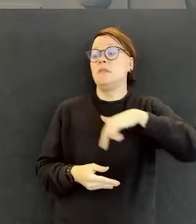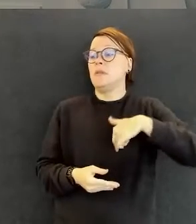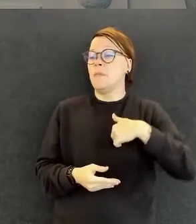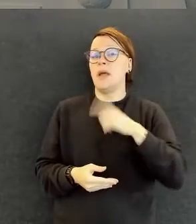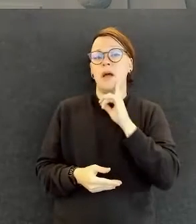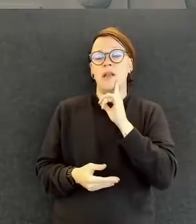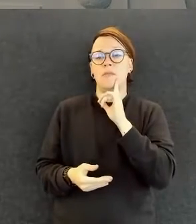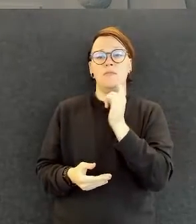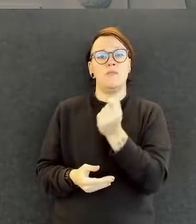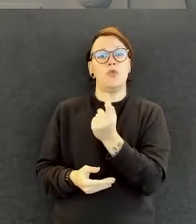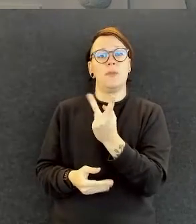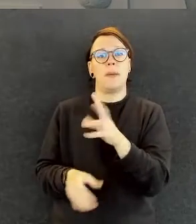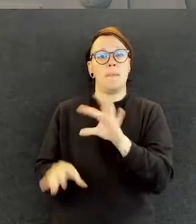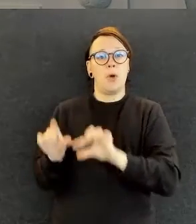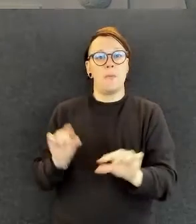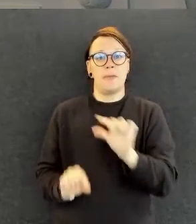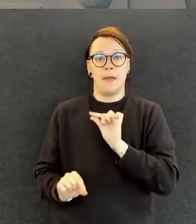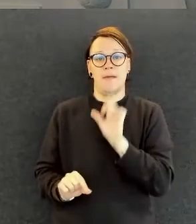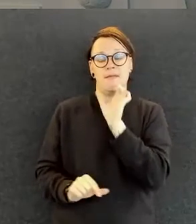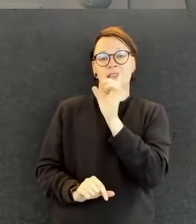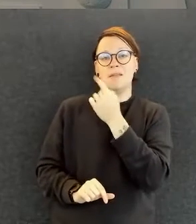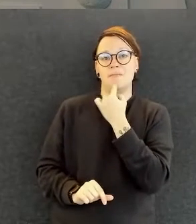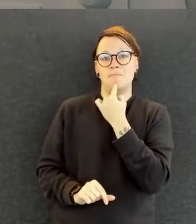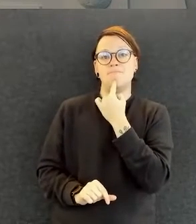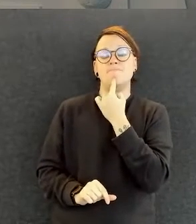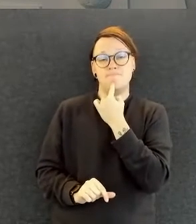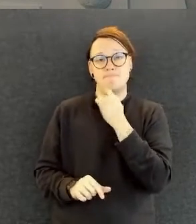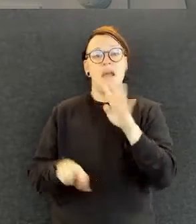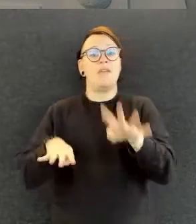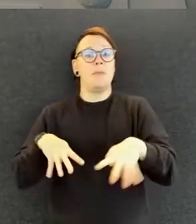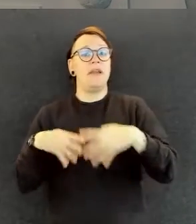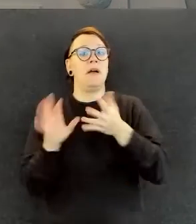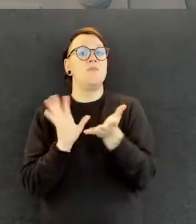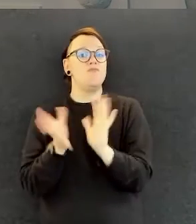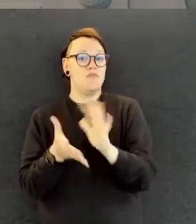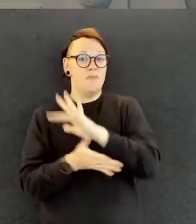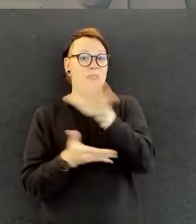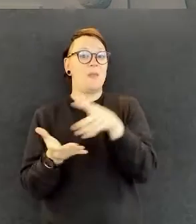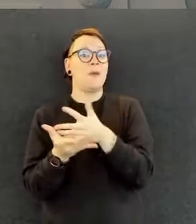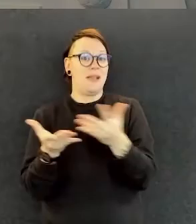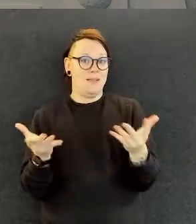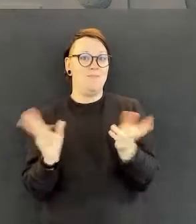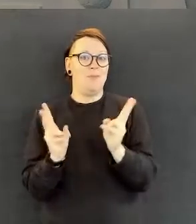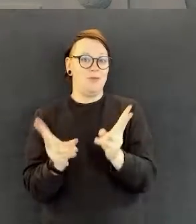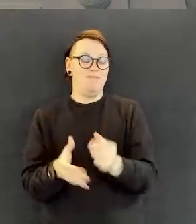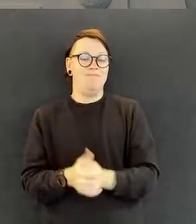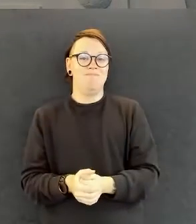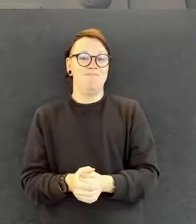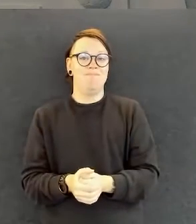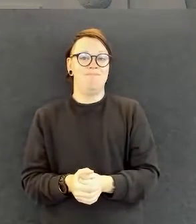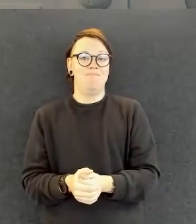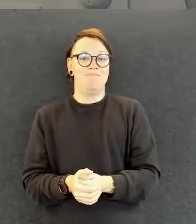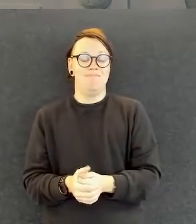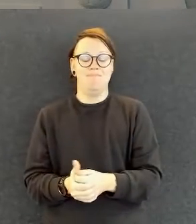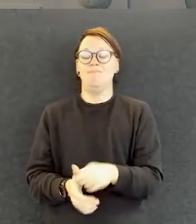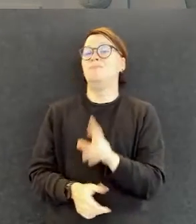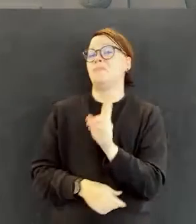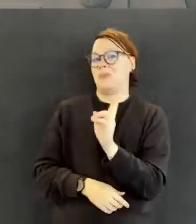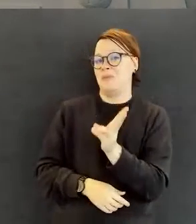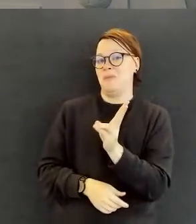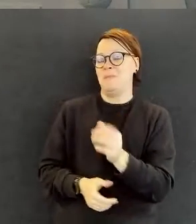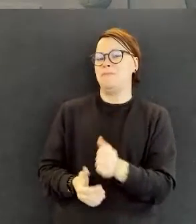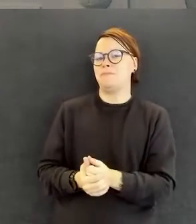esille. Meidän webinaarihan on tulkattu viittomakielellä. Kyllä. Vaikka